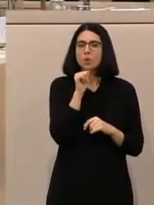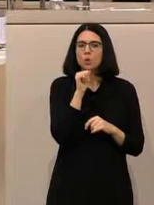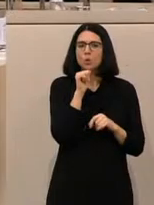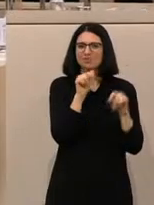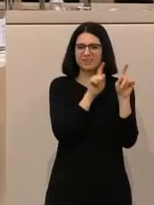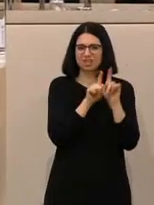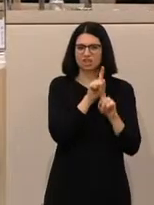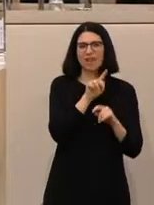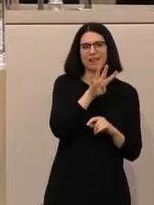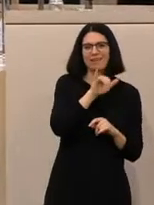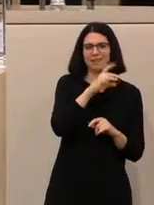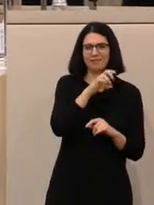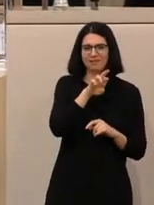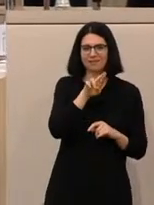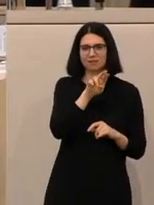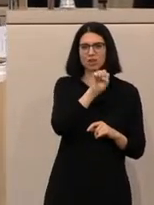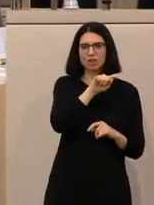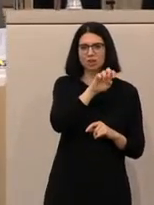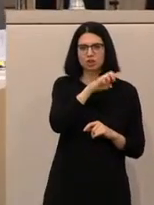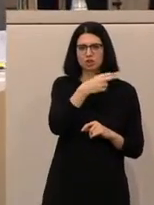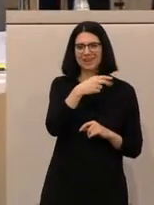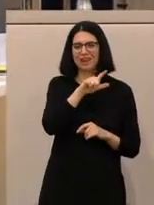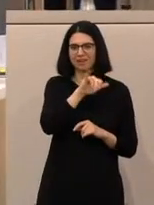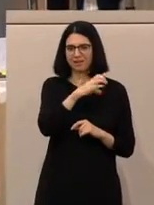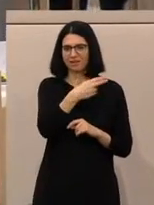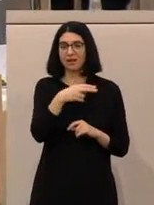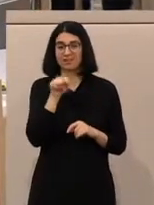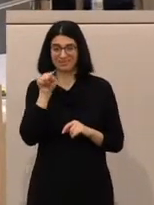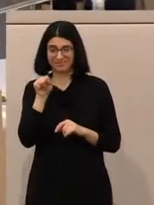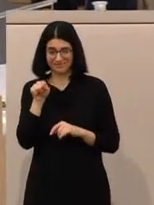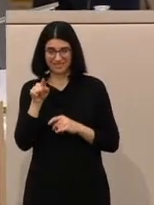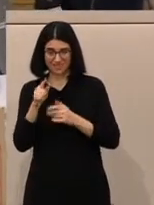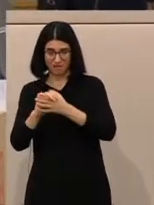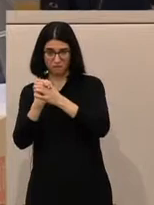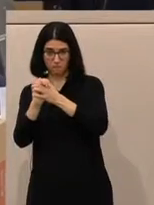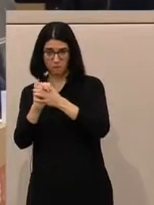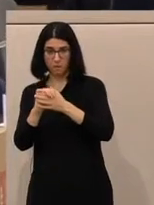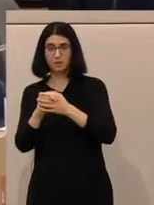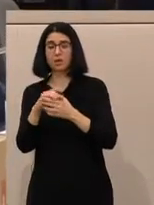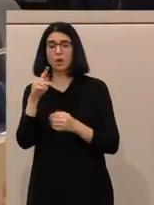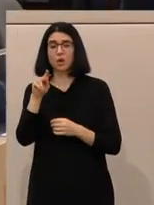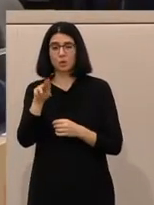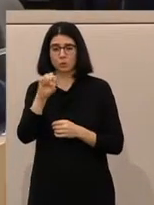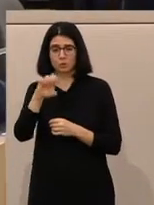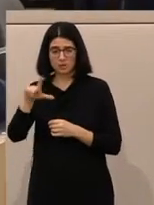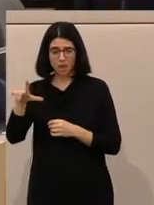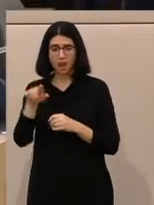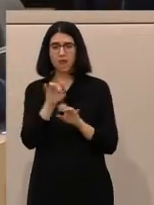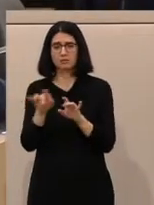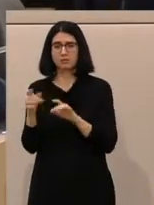unfassbarer Skandal, dass eben dieser Küssl-Freund bei den Befragungen im BVT